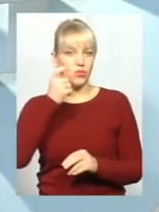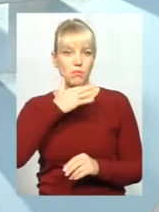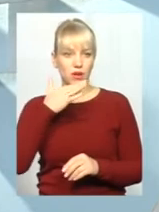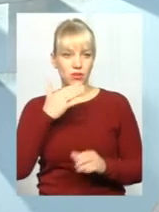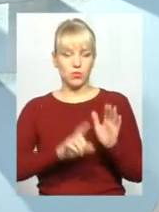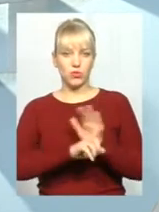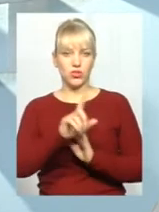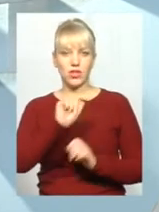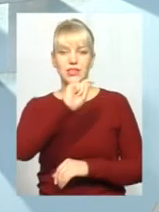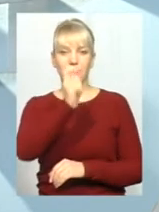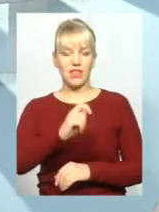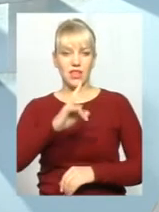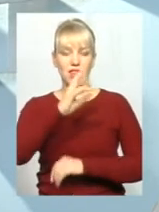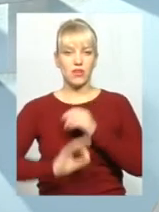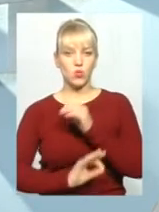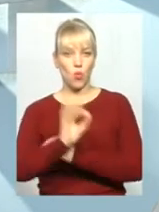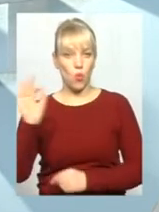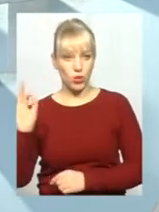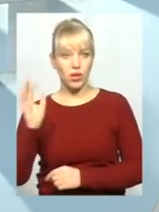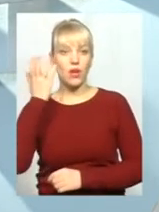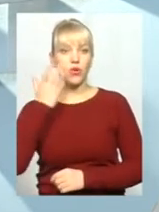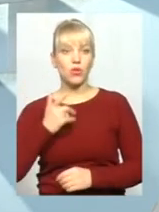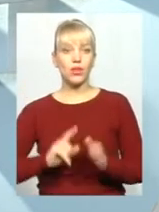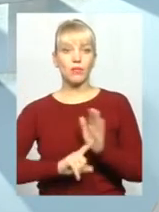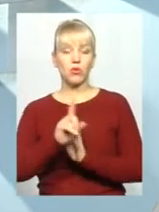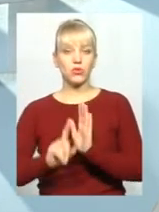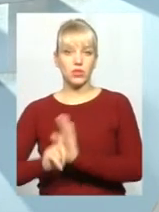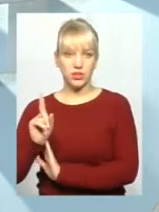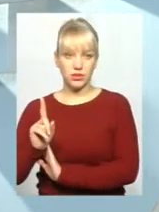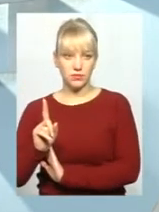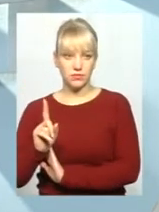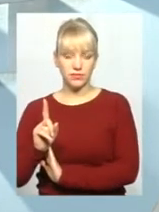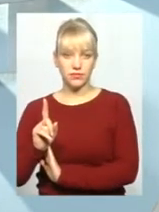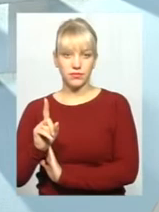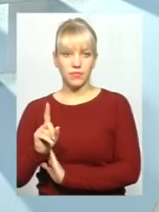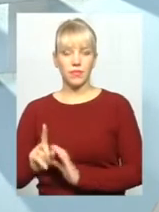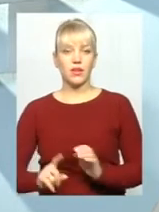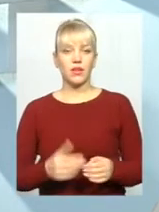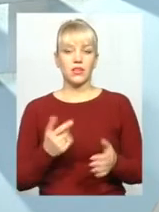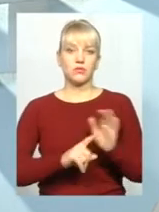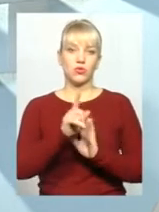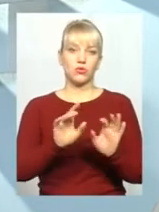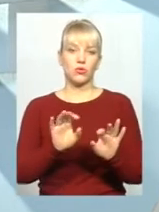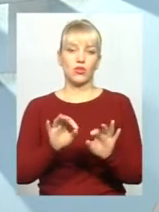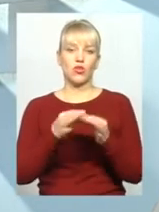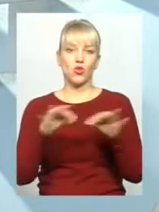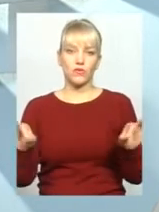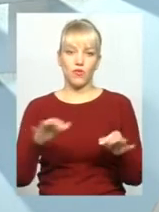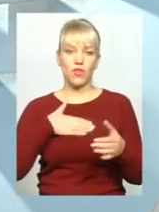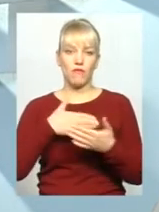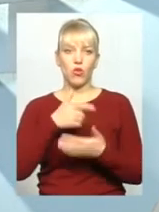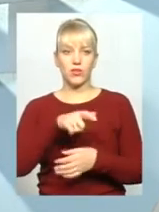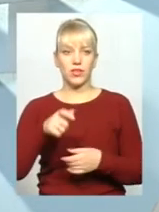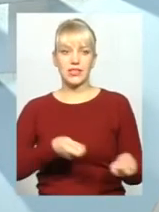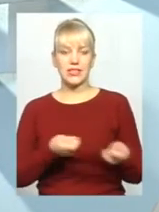самої війни на Сході, коли почали, спочатку дозволили волонтерам завозити